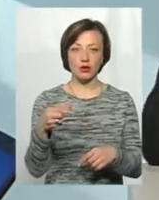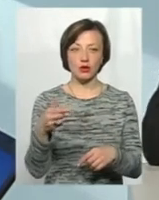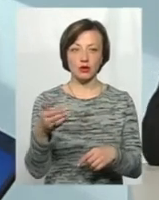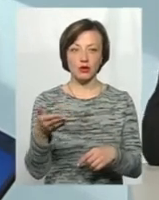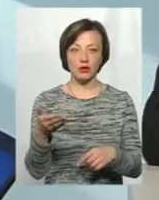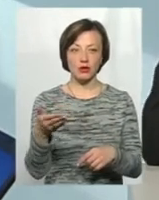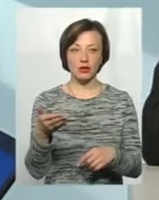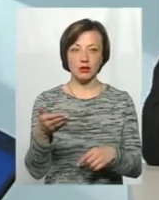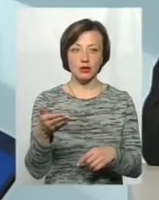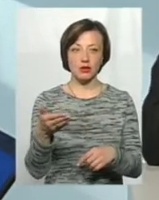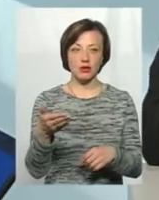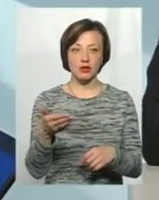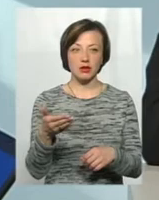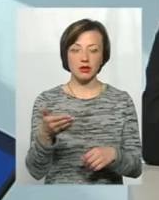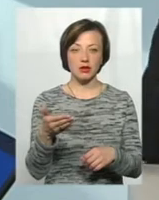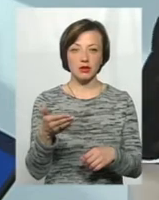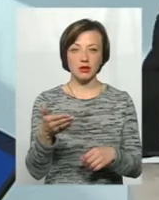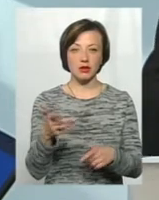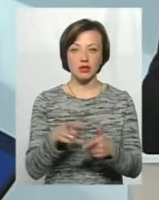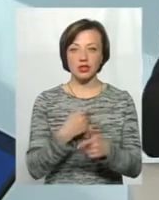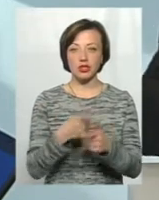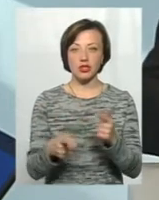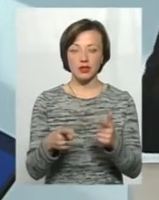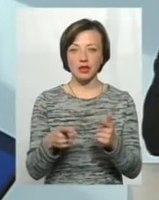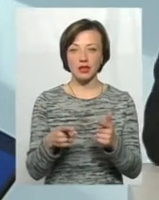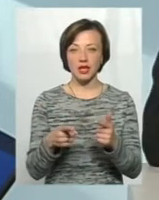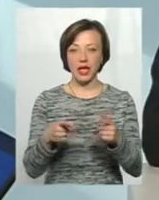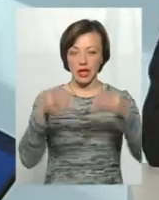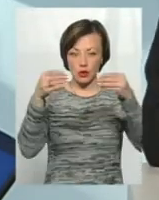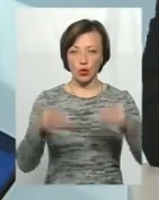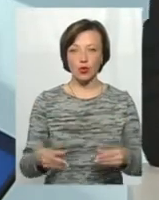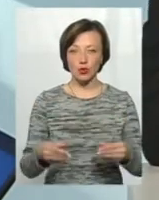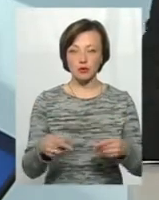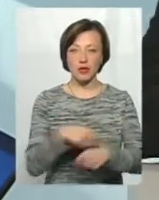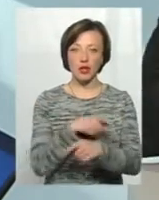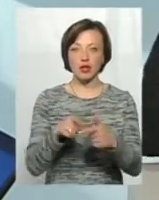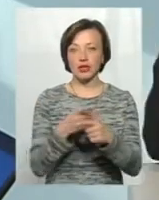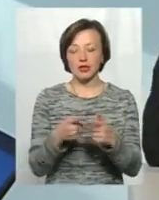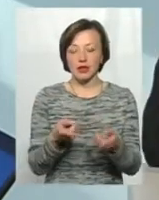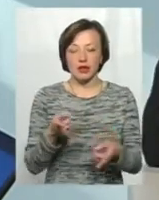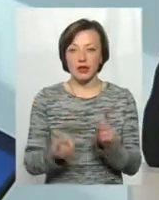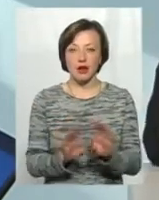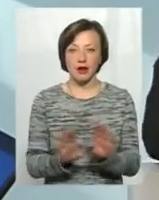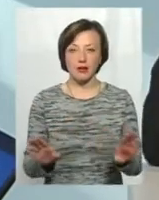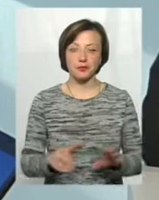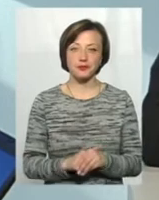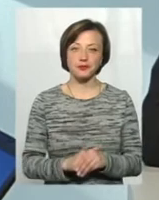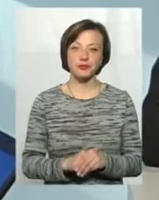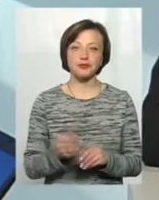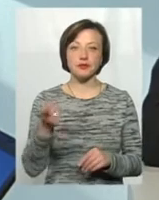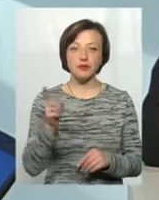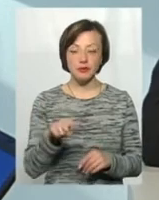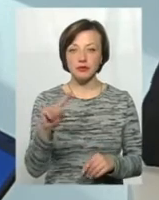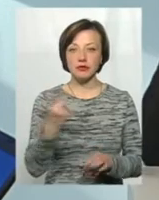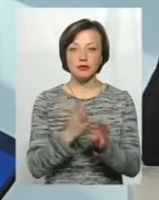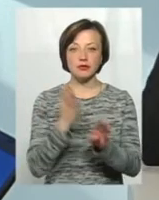питому вагу ізолюючого матеріалу і так далі, чи горючість, це теж нереально. Тому, перш